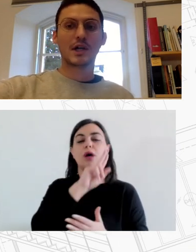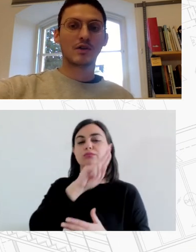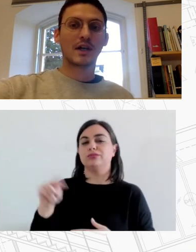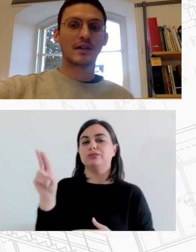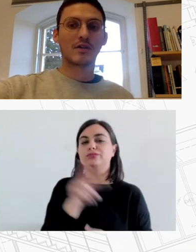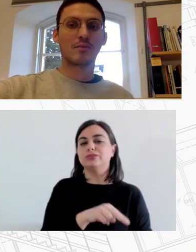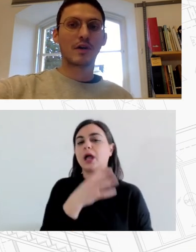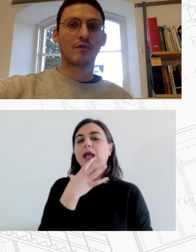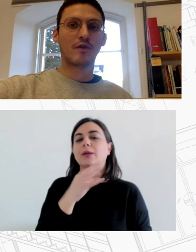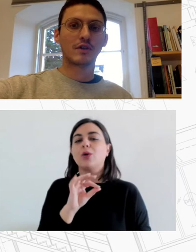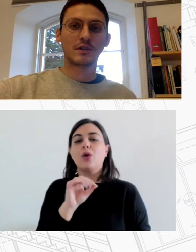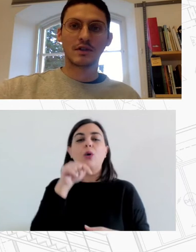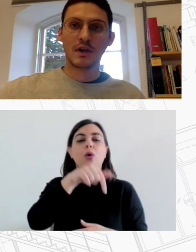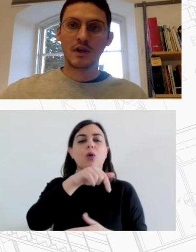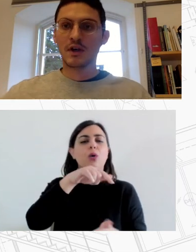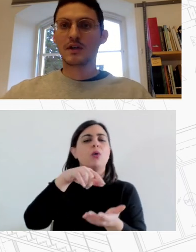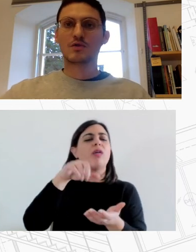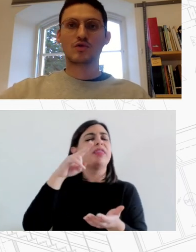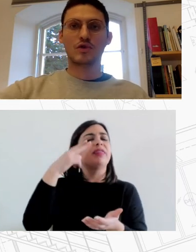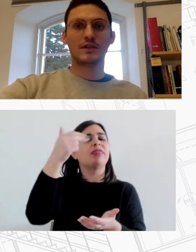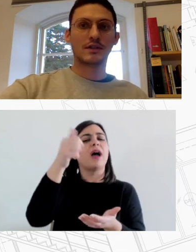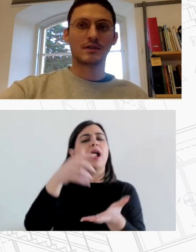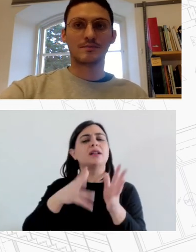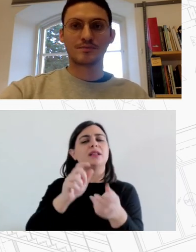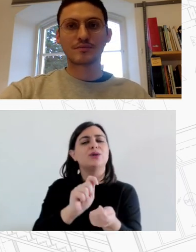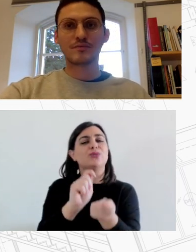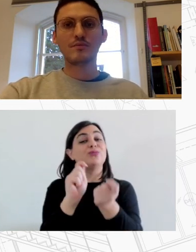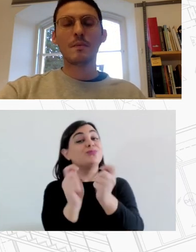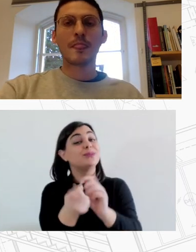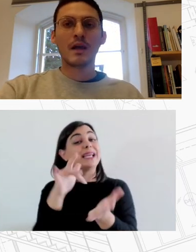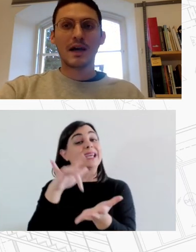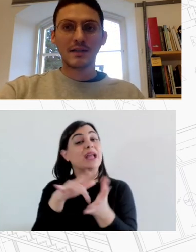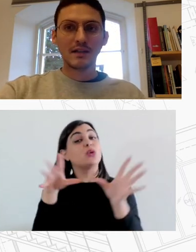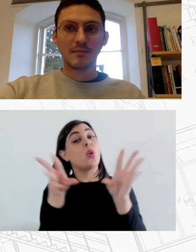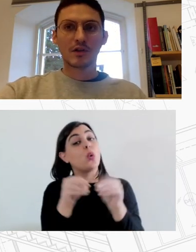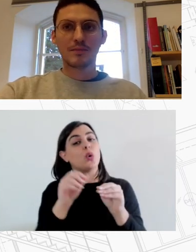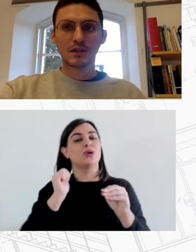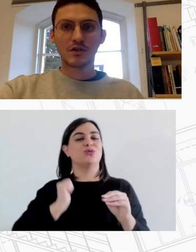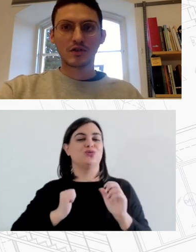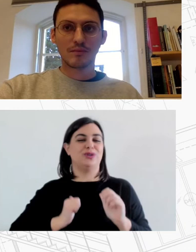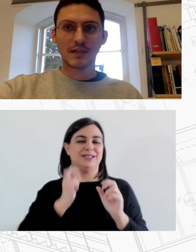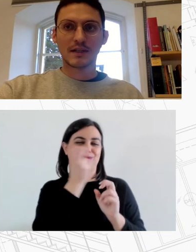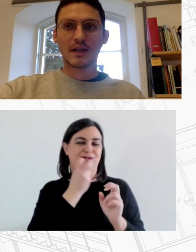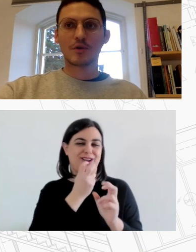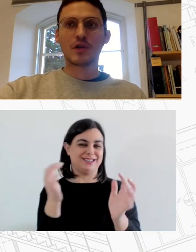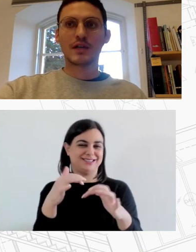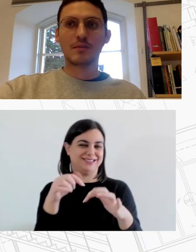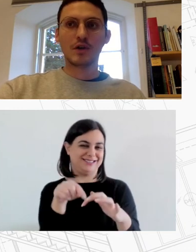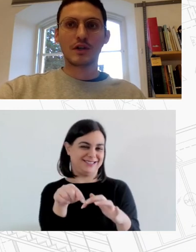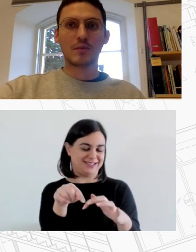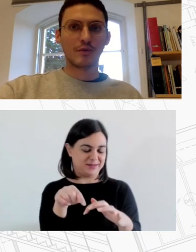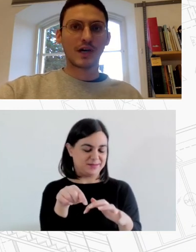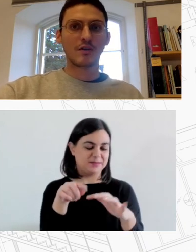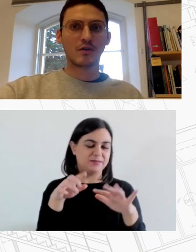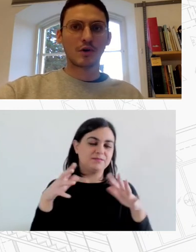να γίνει μελλοντικά κέντρο πληροφόρησης για τους τουρίστες Αντί να αντιμετωπίζεται ως μια στενά προνοιακή